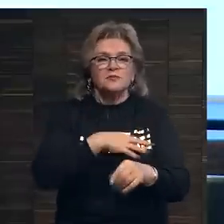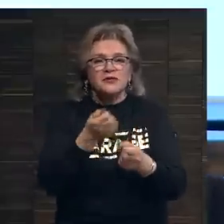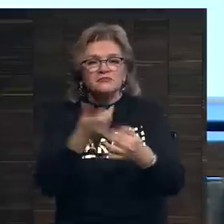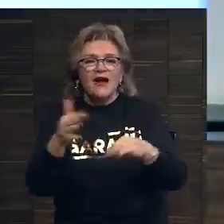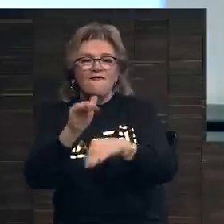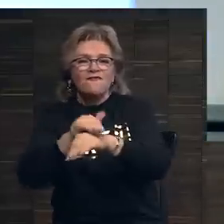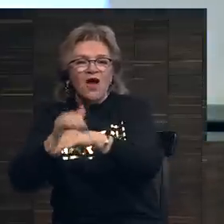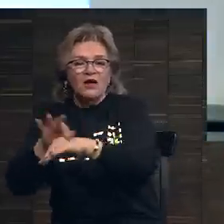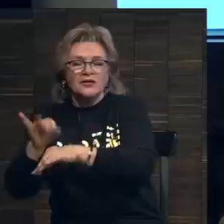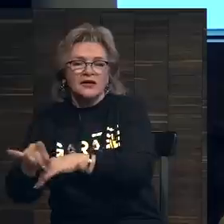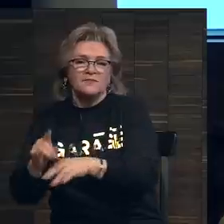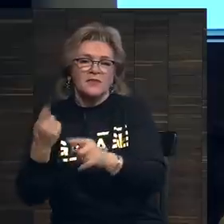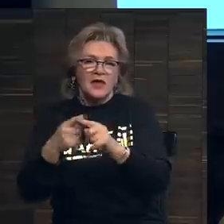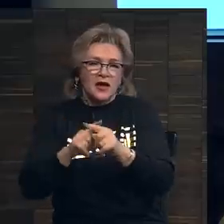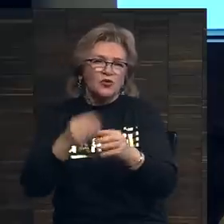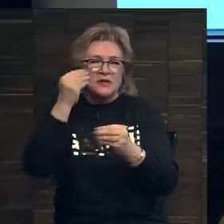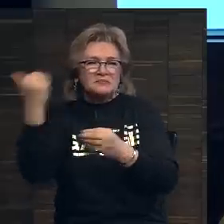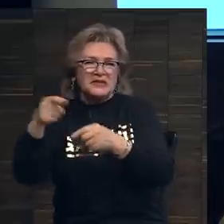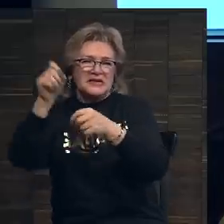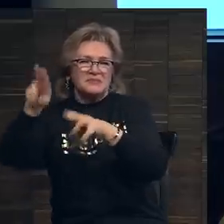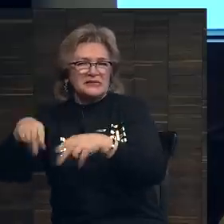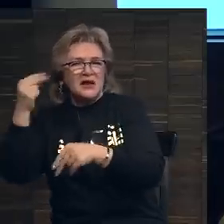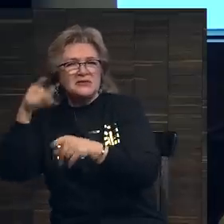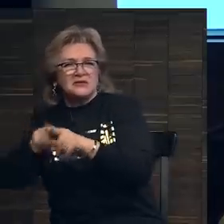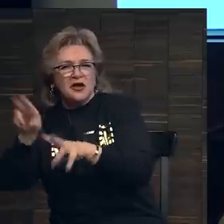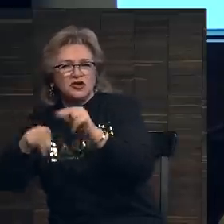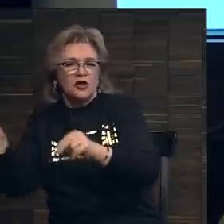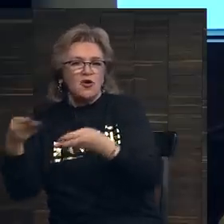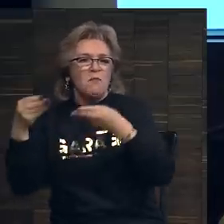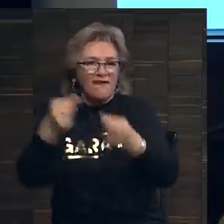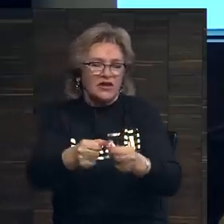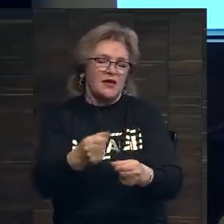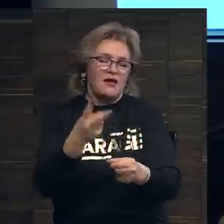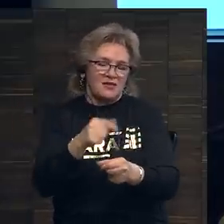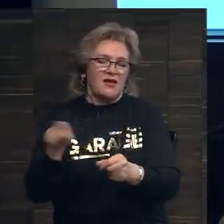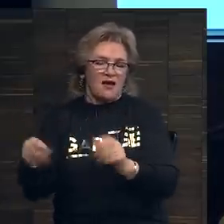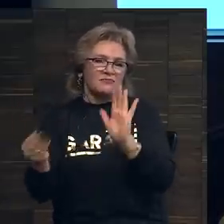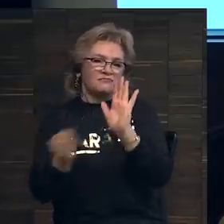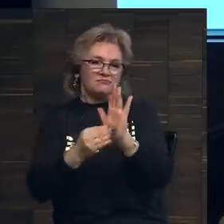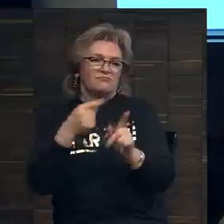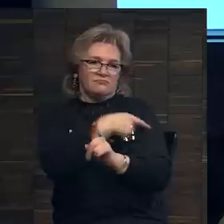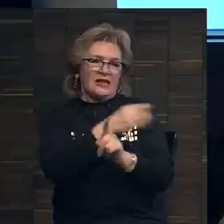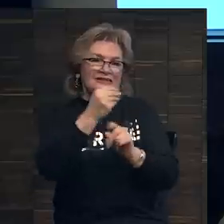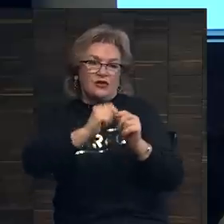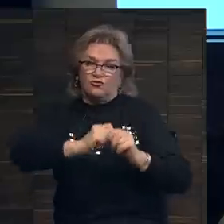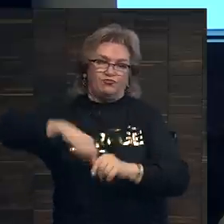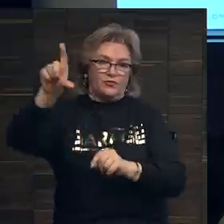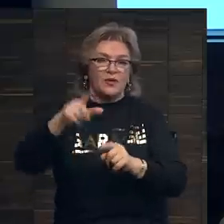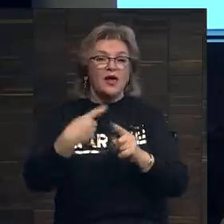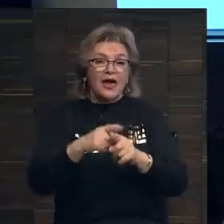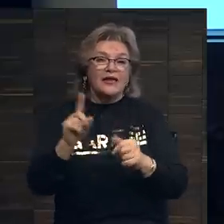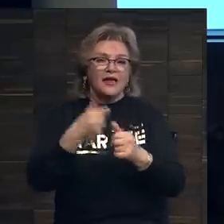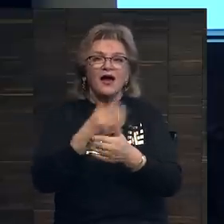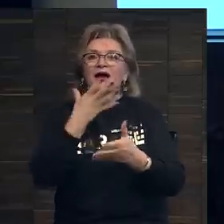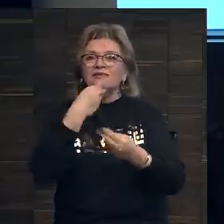факторов, которые, по мнению специалистов, повлияли на этот сюжет. Во-первых, это